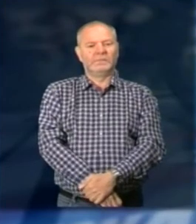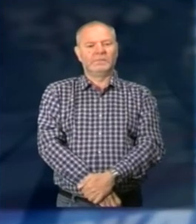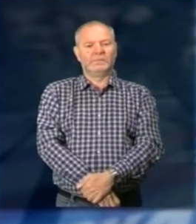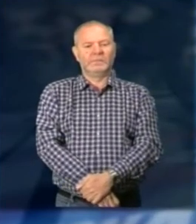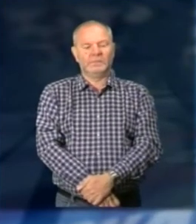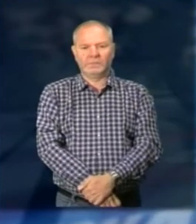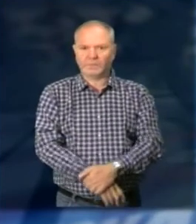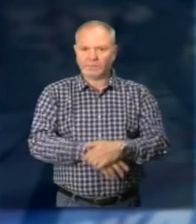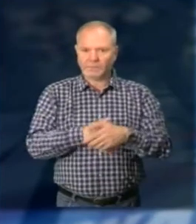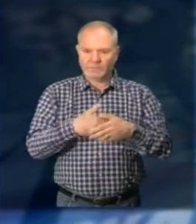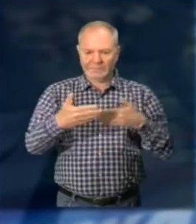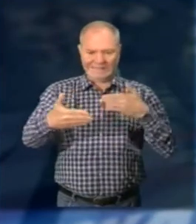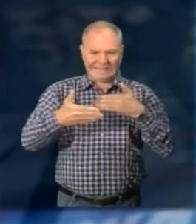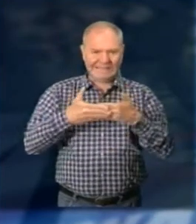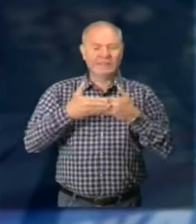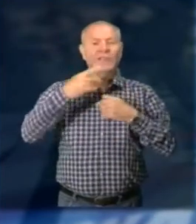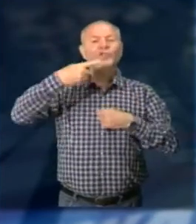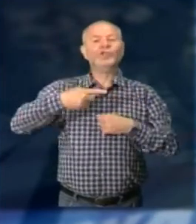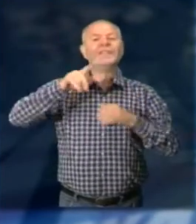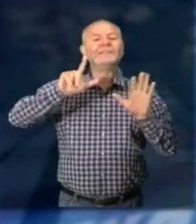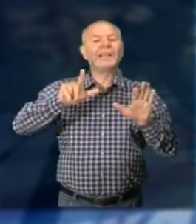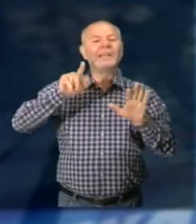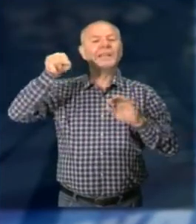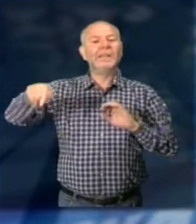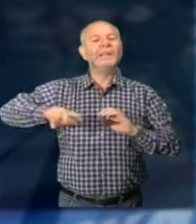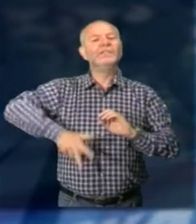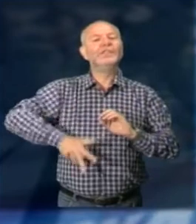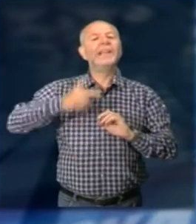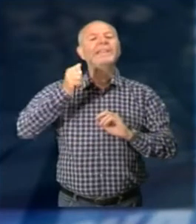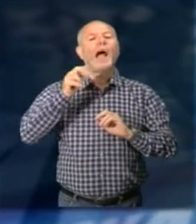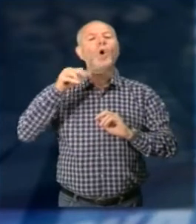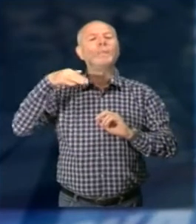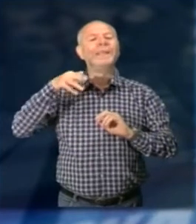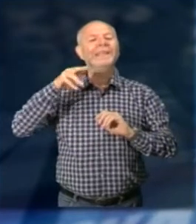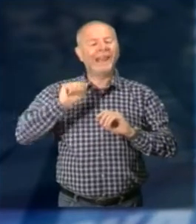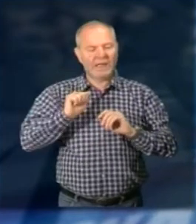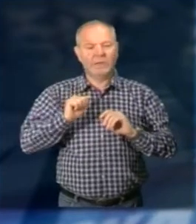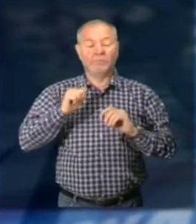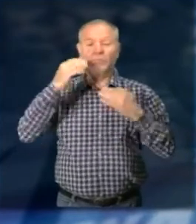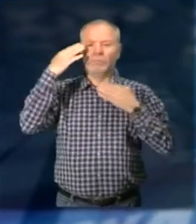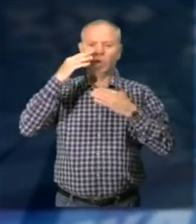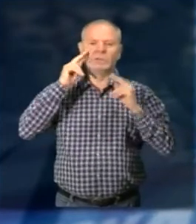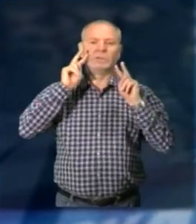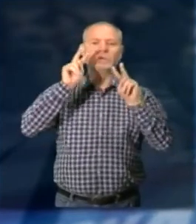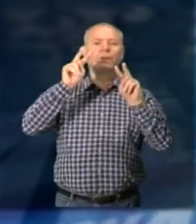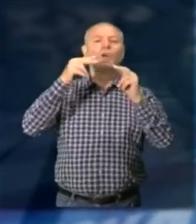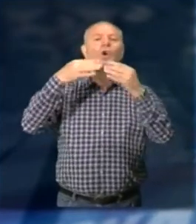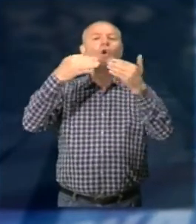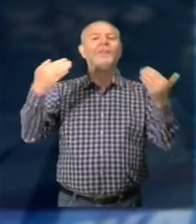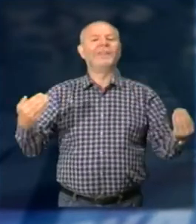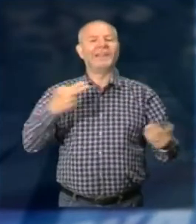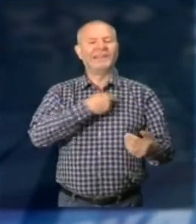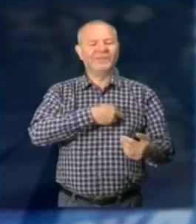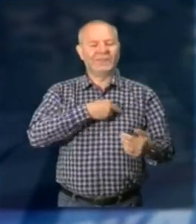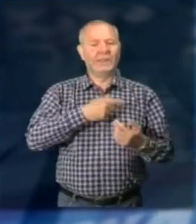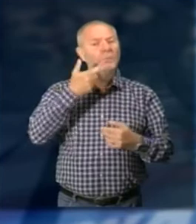Si avvicina il G7 di Taormina E le forze dell'ordine stanno già predisponendo le attività di controllo Il confine svizzero Infatti con la